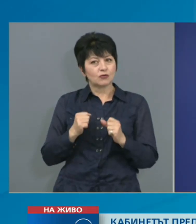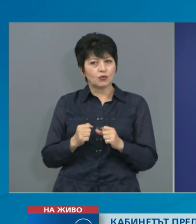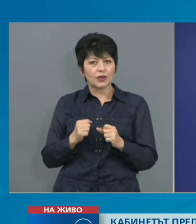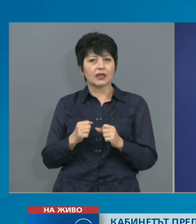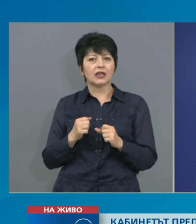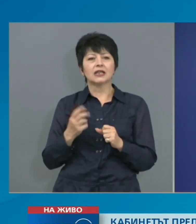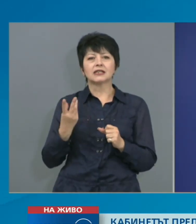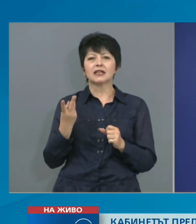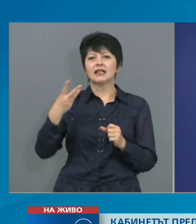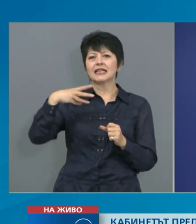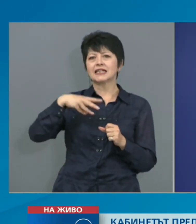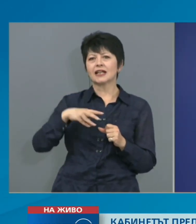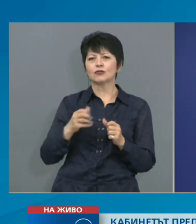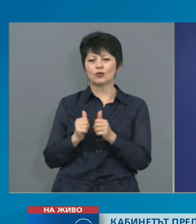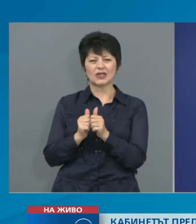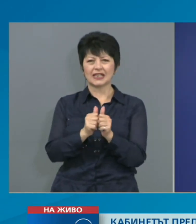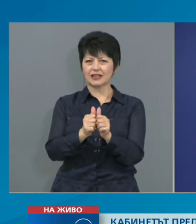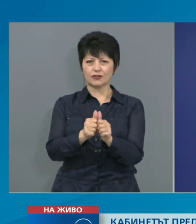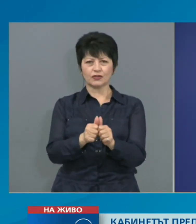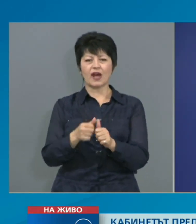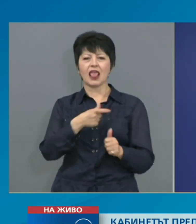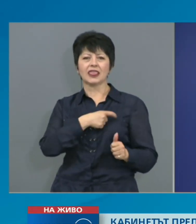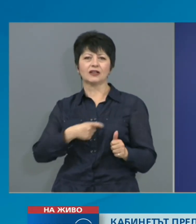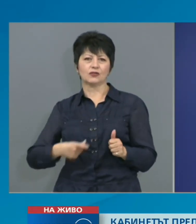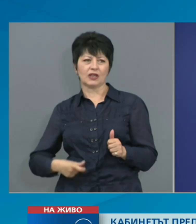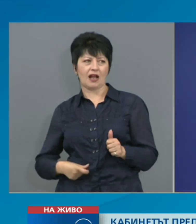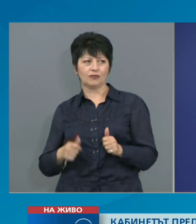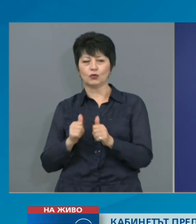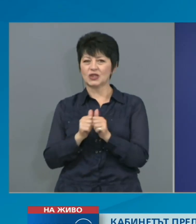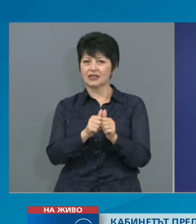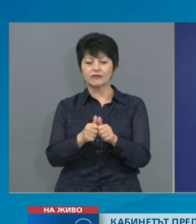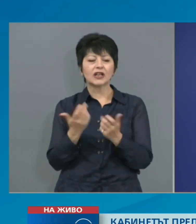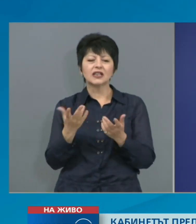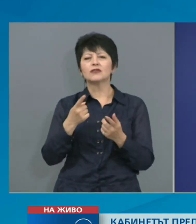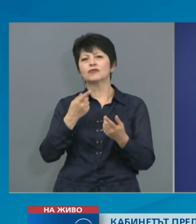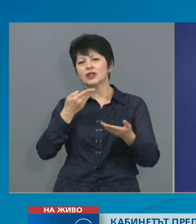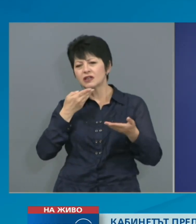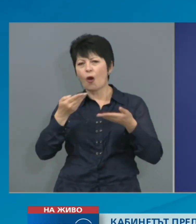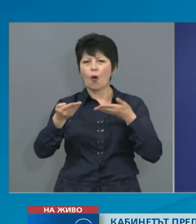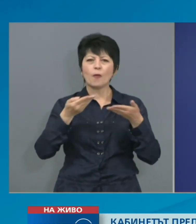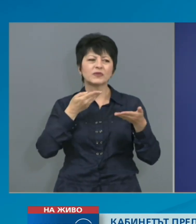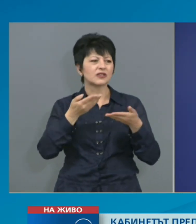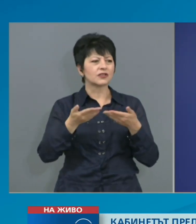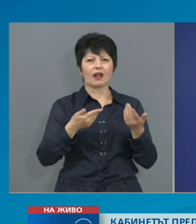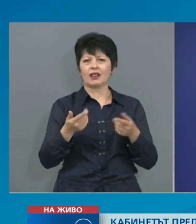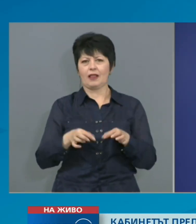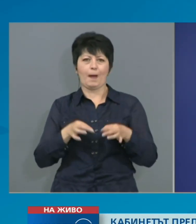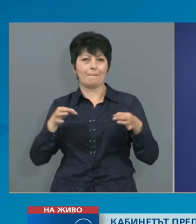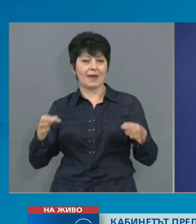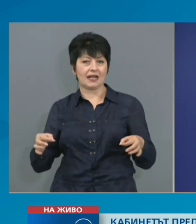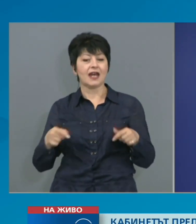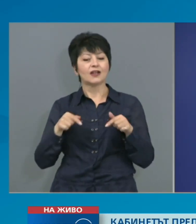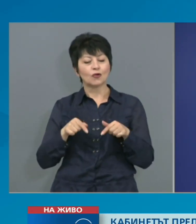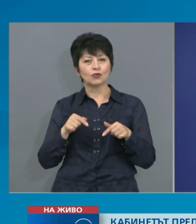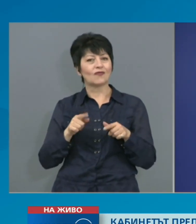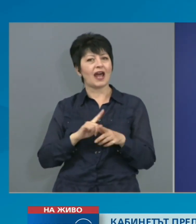за тристранно сътрудничеството, както и Националния съвет за тристранно сътрудничеството, където ще бъдат обсъждани мерките. Тези мерки, обаче, не налагат